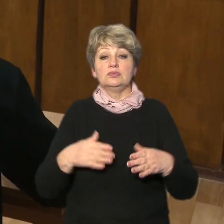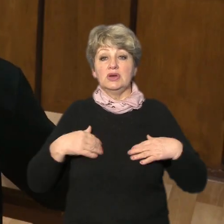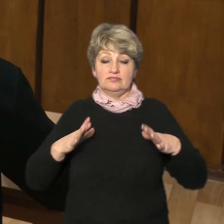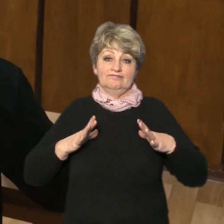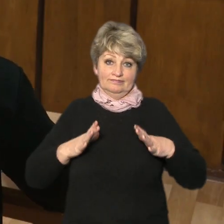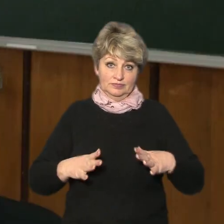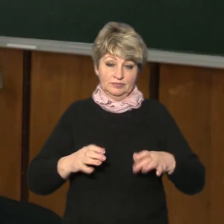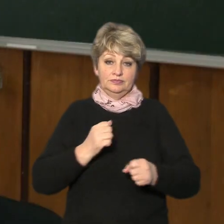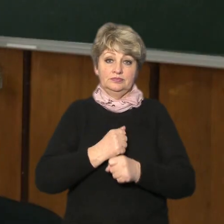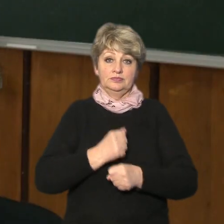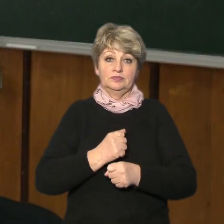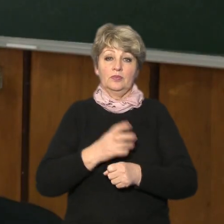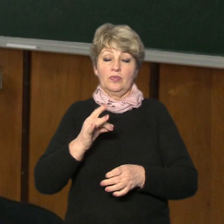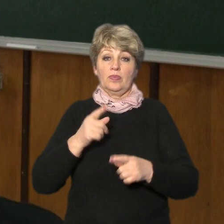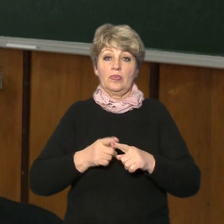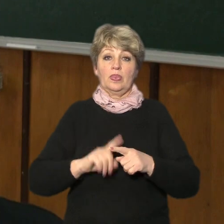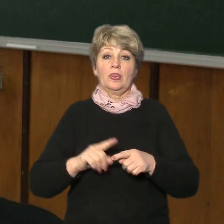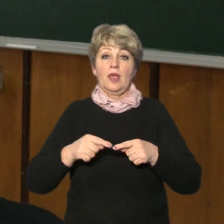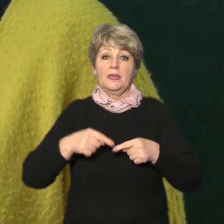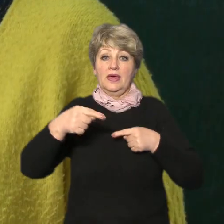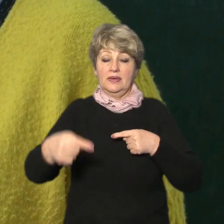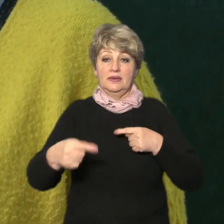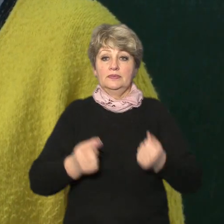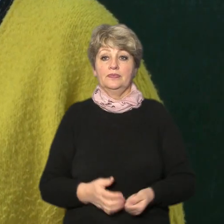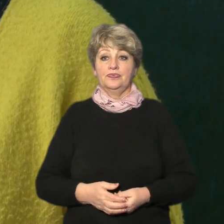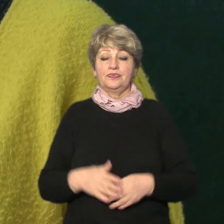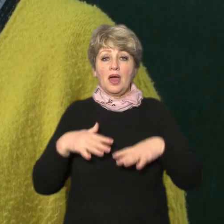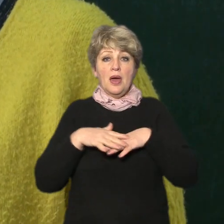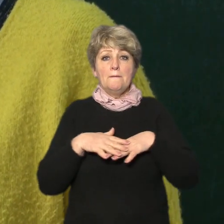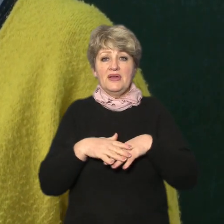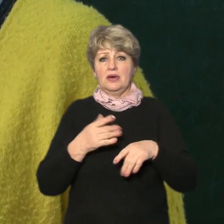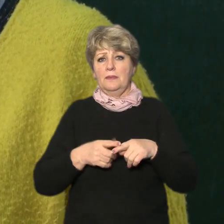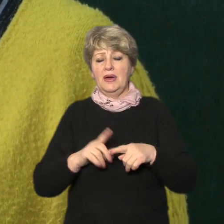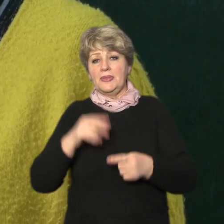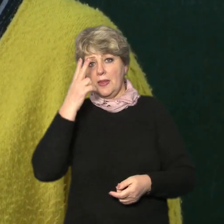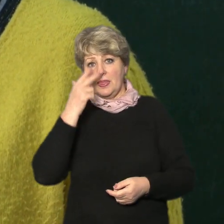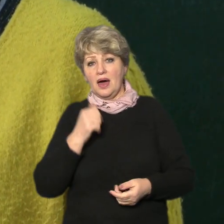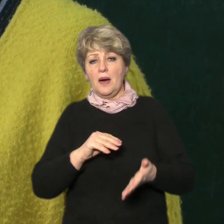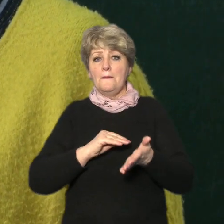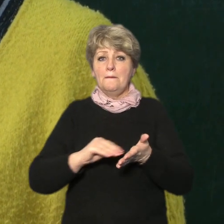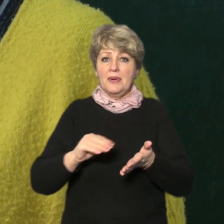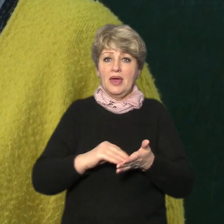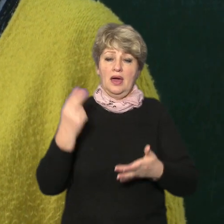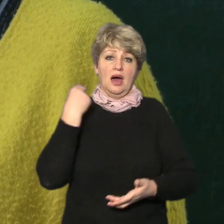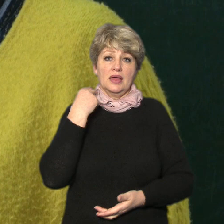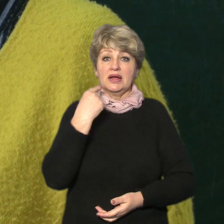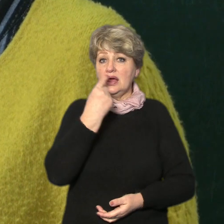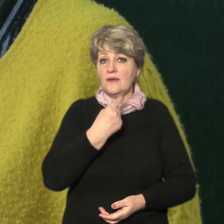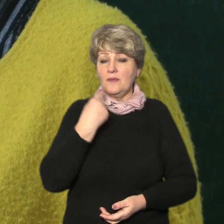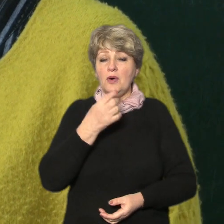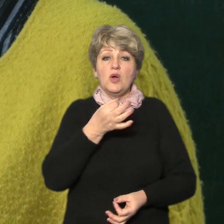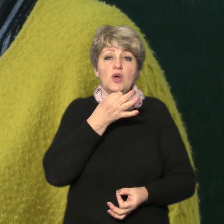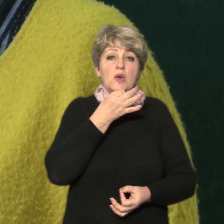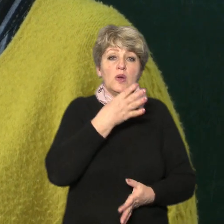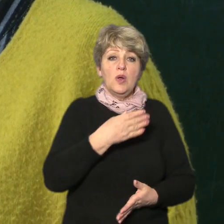Вікторівні два уроки геометрії та один алгебр на тиждень замало математика це навики так як і письмо так як англійська мова так як і будь-що